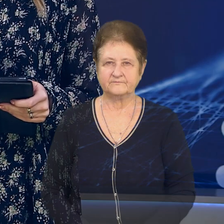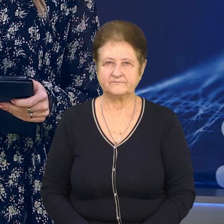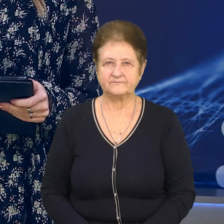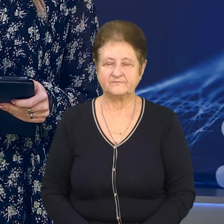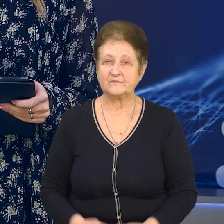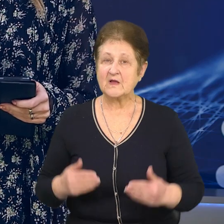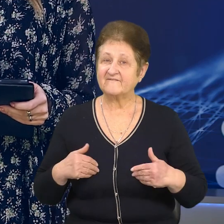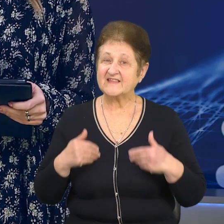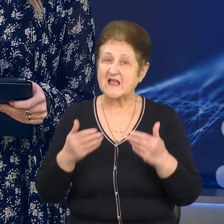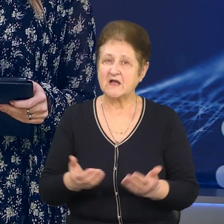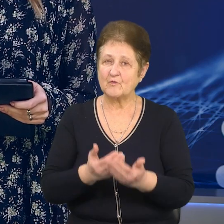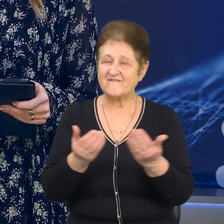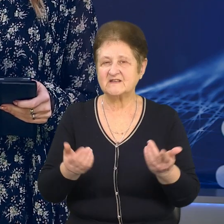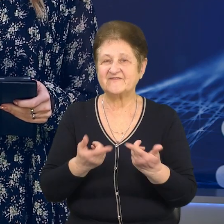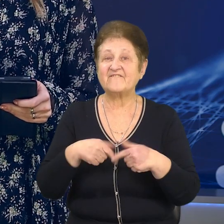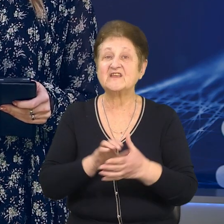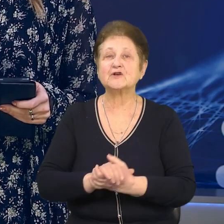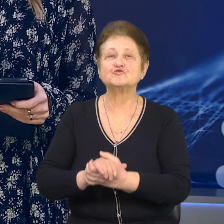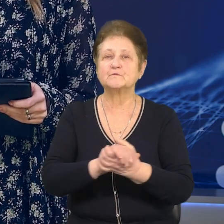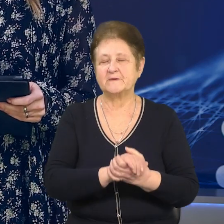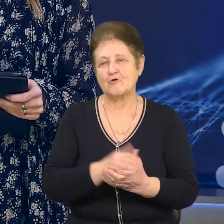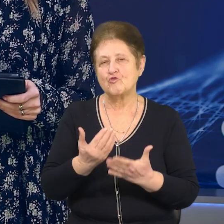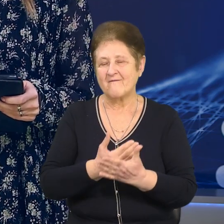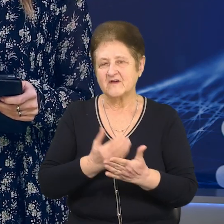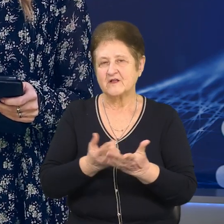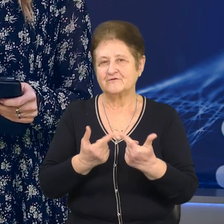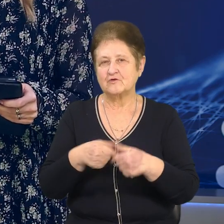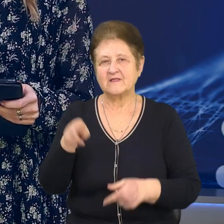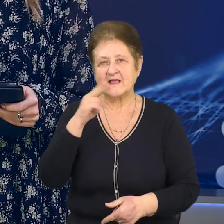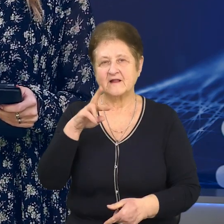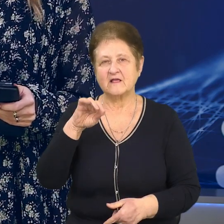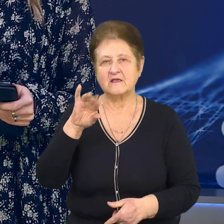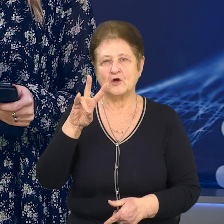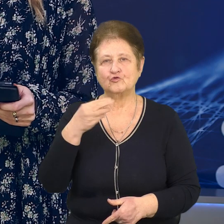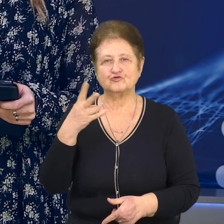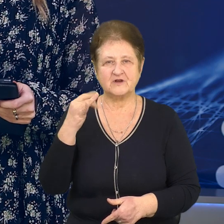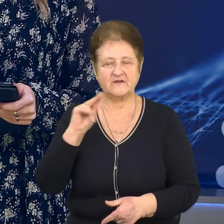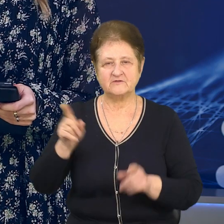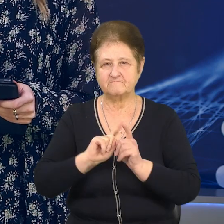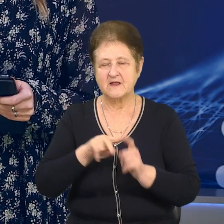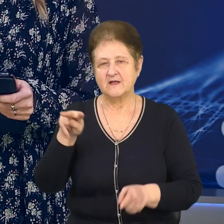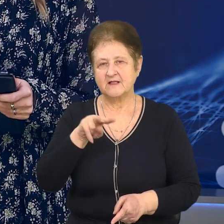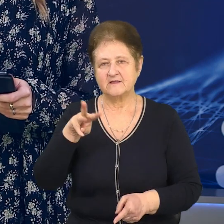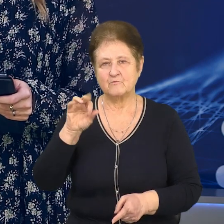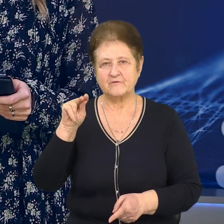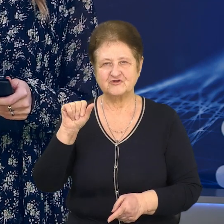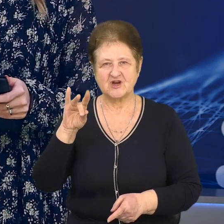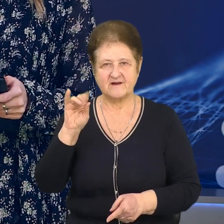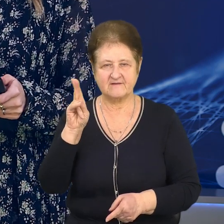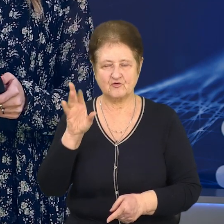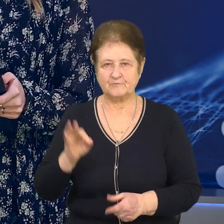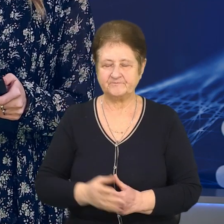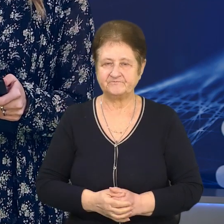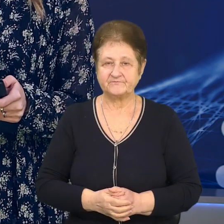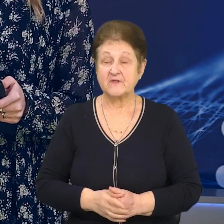Вітаю вас в ефірі Суспільної новини у студії Дар'я Янушкевич. Переклад жестовою мовою Лідія Мовчаренко.